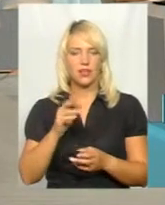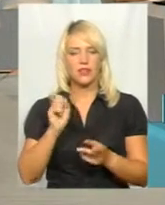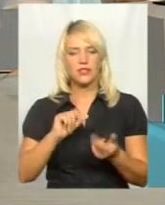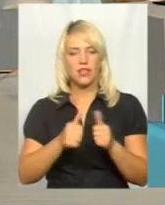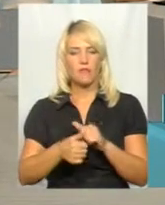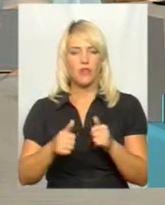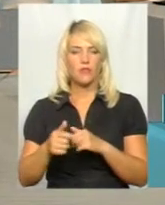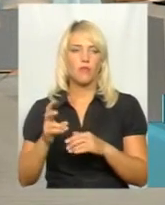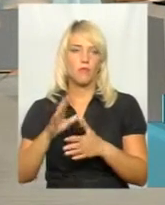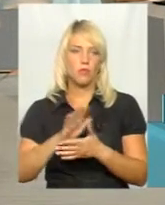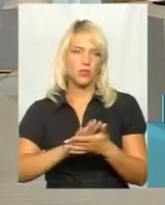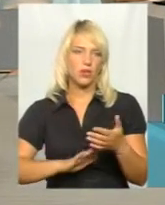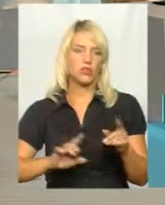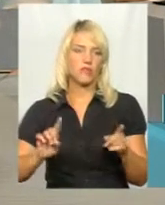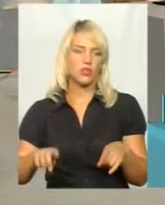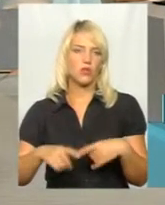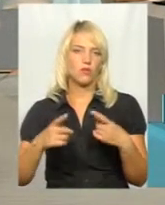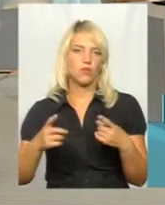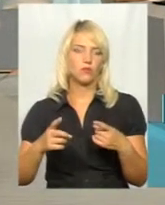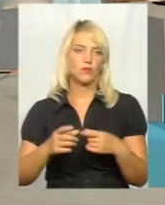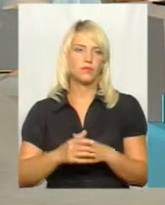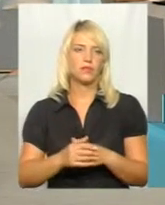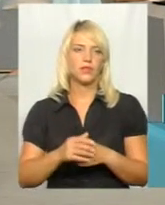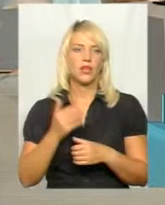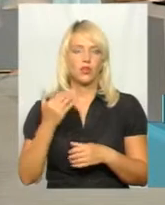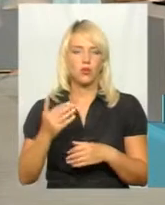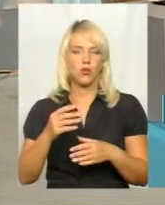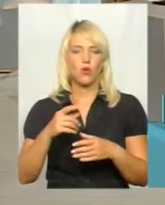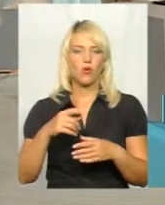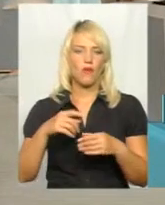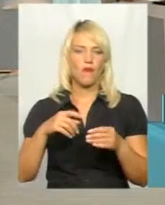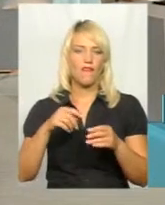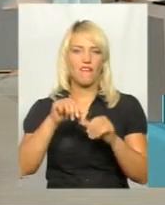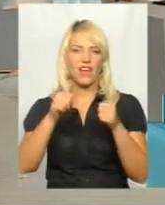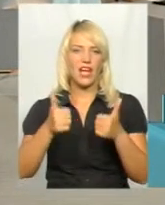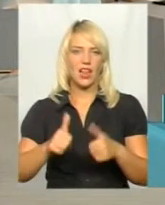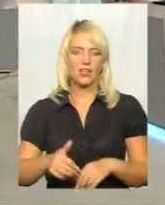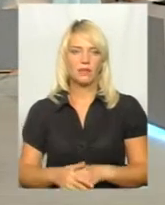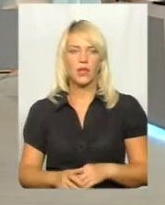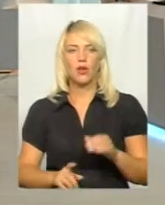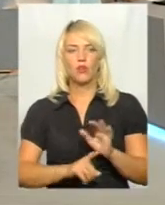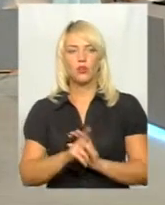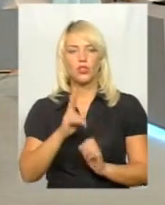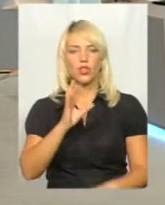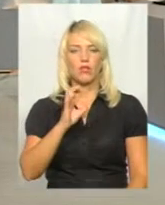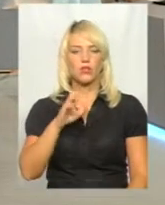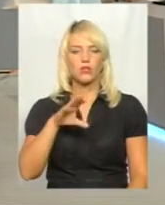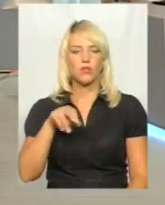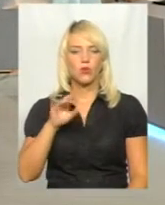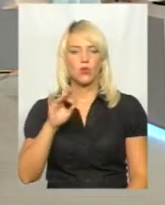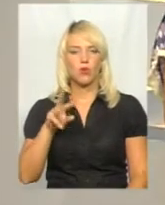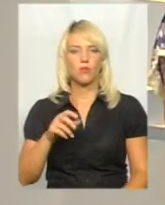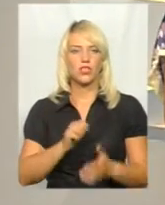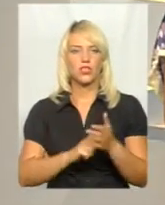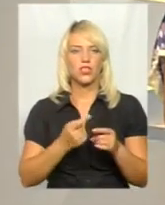І по-дальшому відновлюємо його зовнішній вигляд. От якраз почали з космодрому. Через те, що